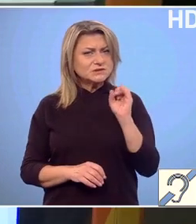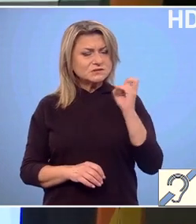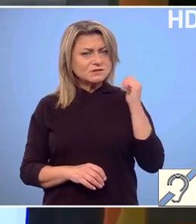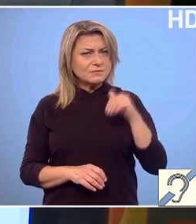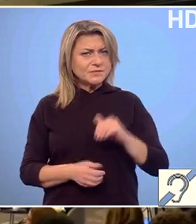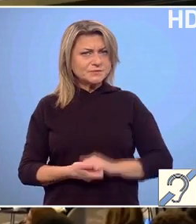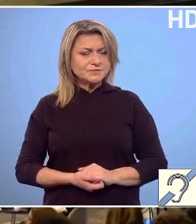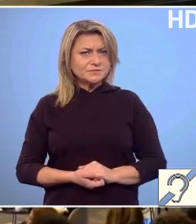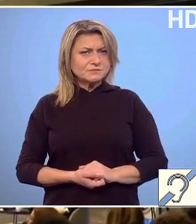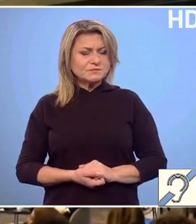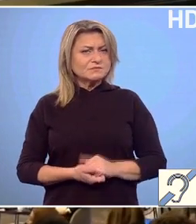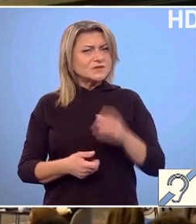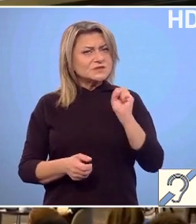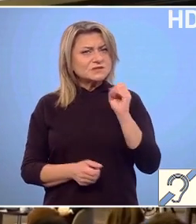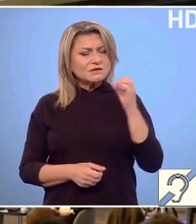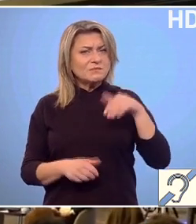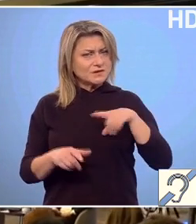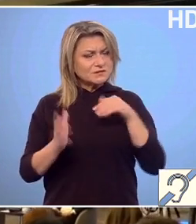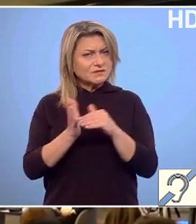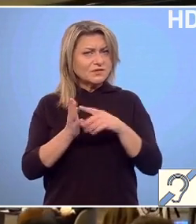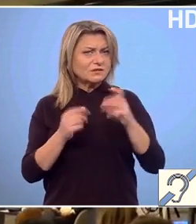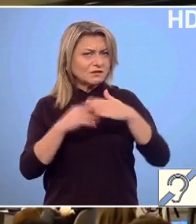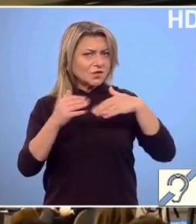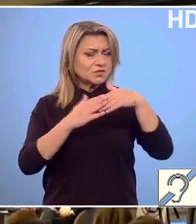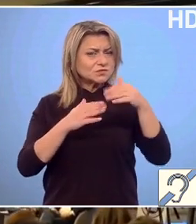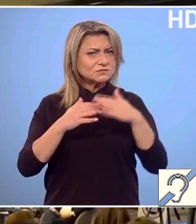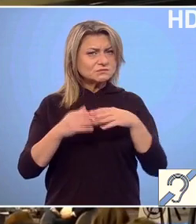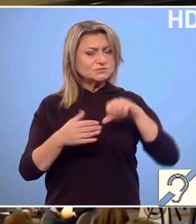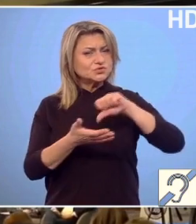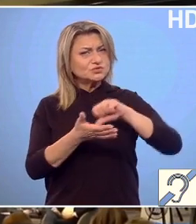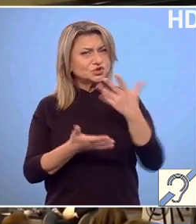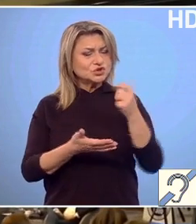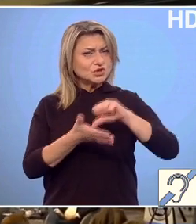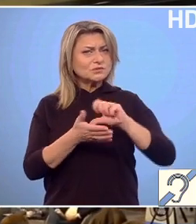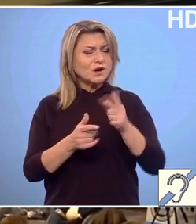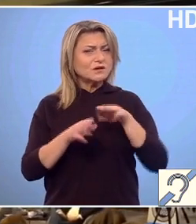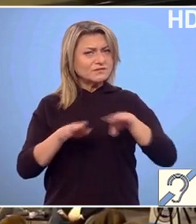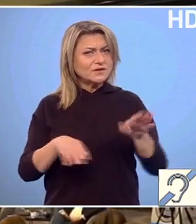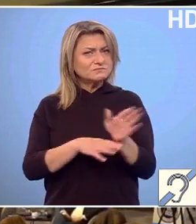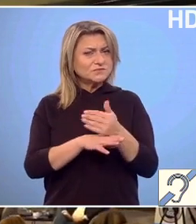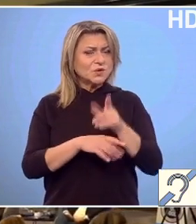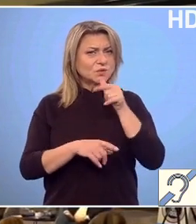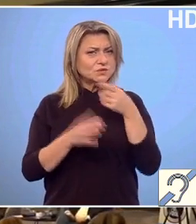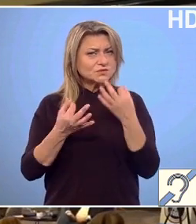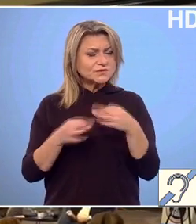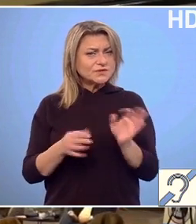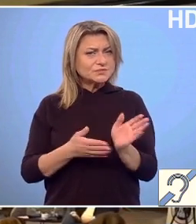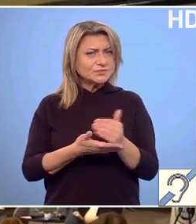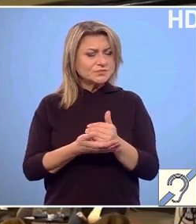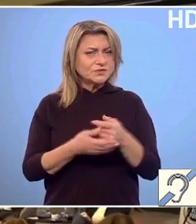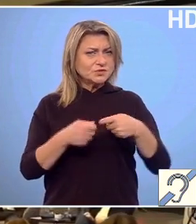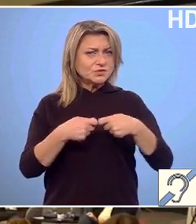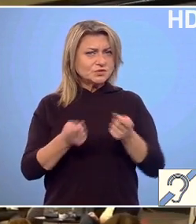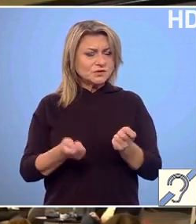funcționarea eficientă a sistemului este nevoie de construcția 5 centre la nivel național, unde se vor asigura contabilizarea,